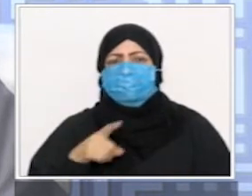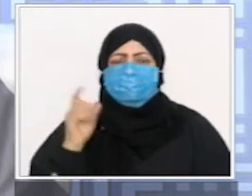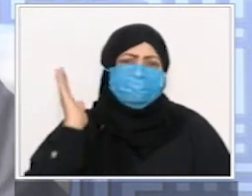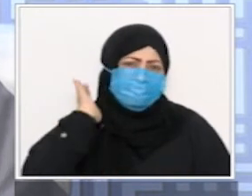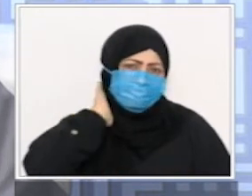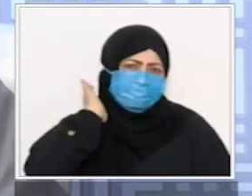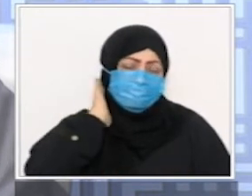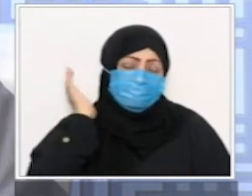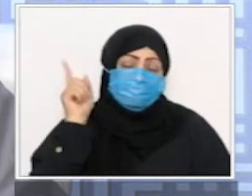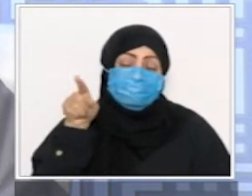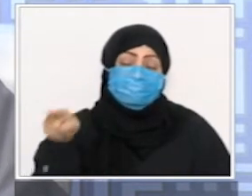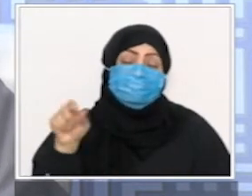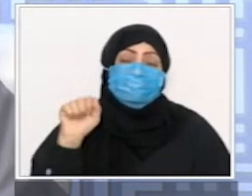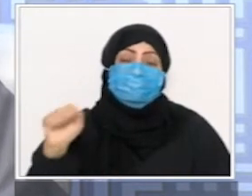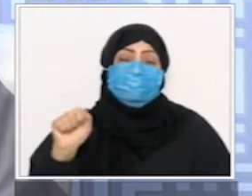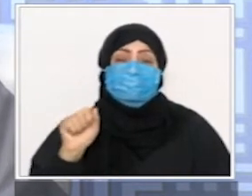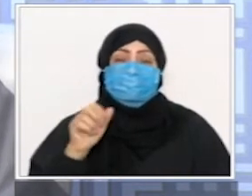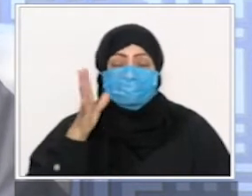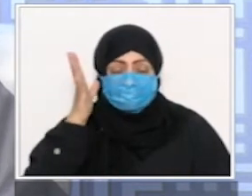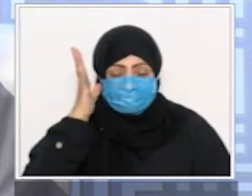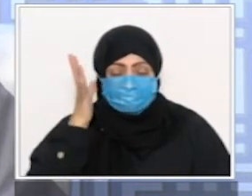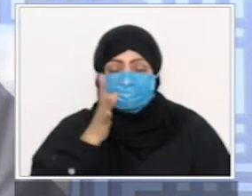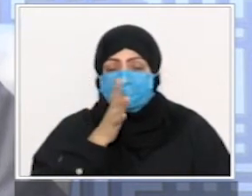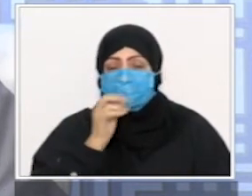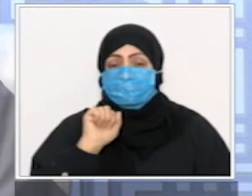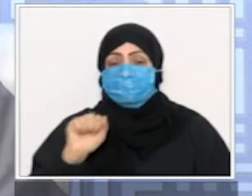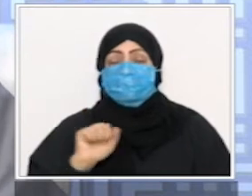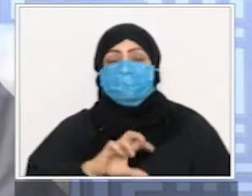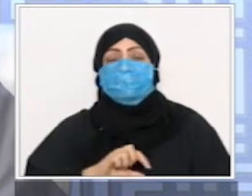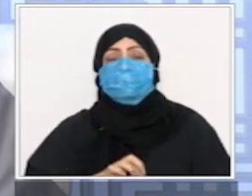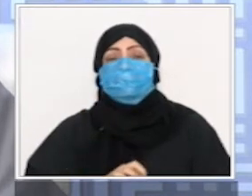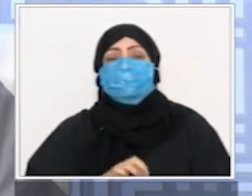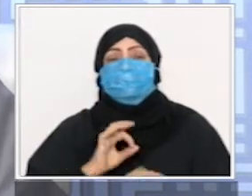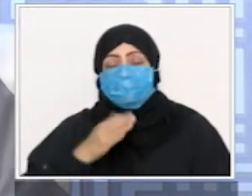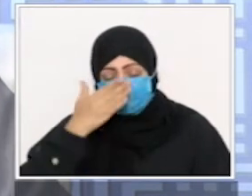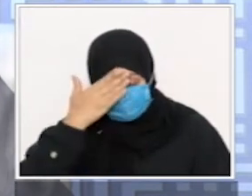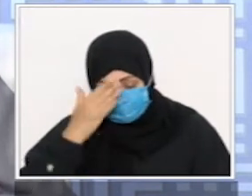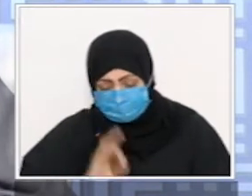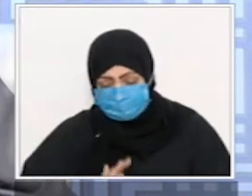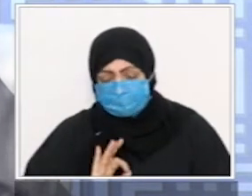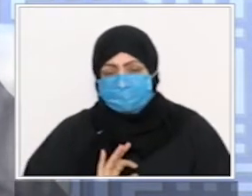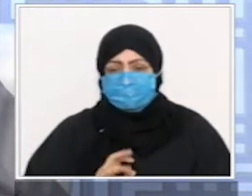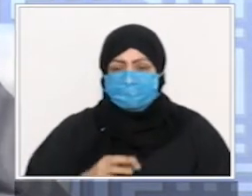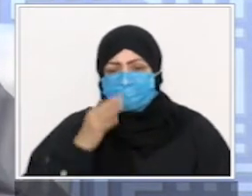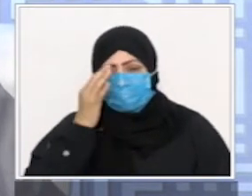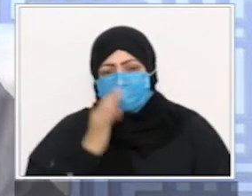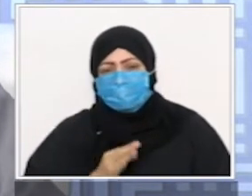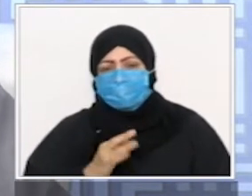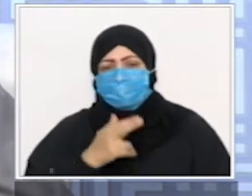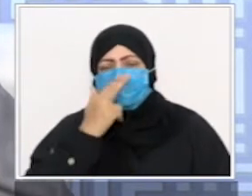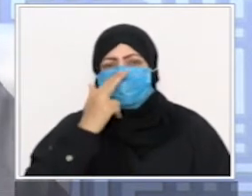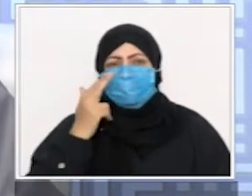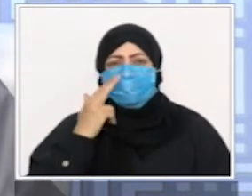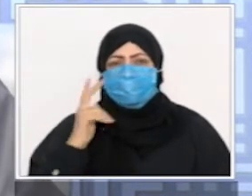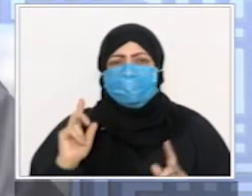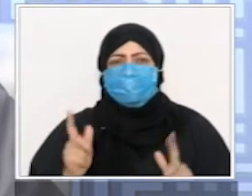أروا لا تأخذك الشهوة بالردود وبالخلاف السياسي وبالنعرات السياسية